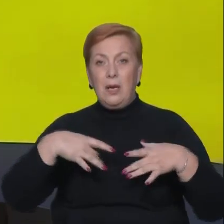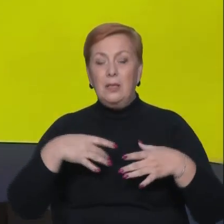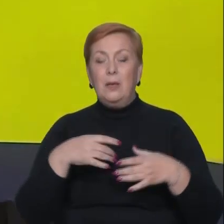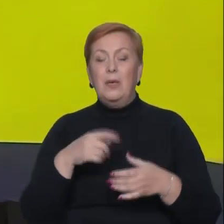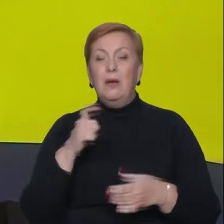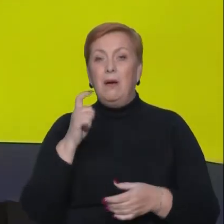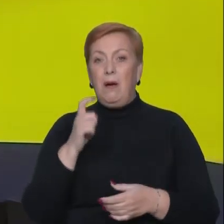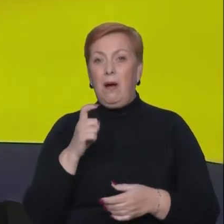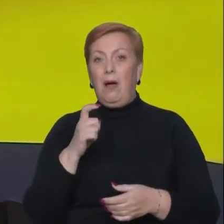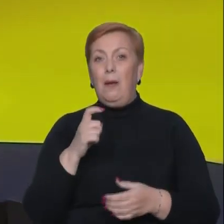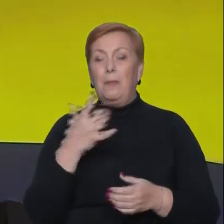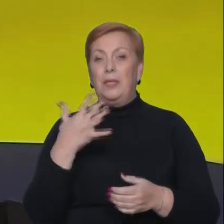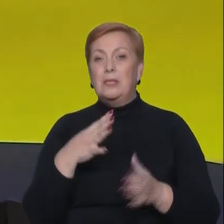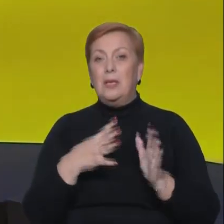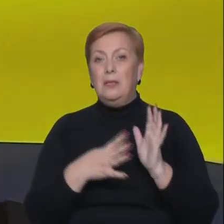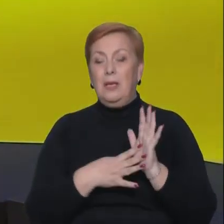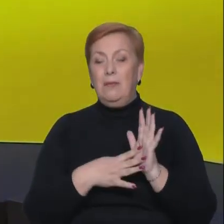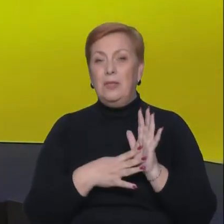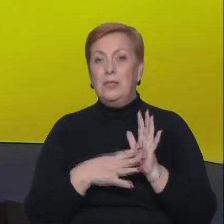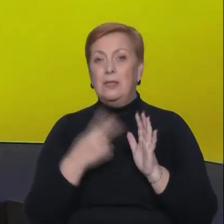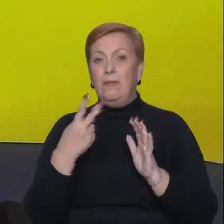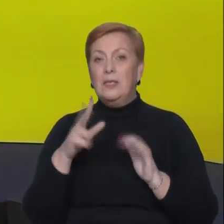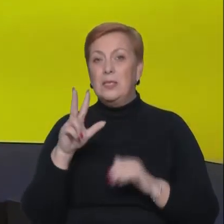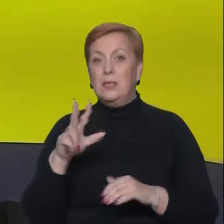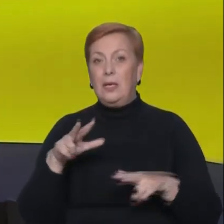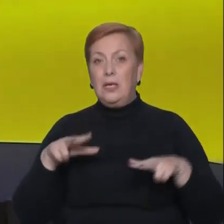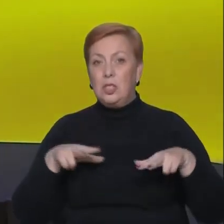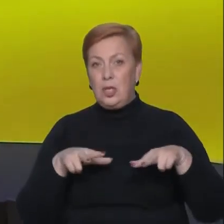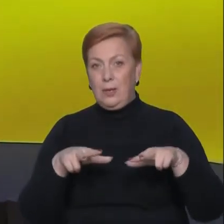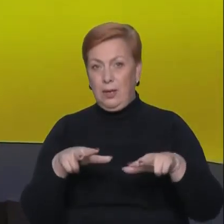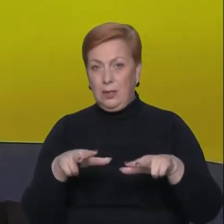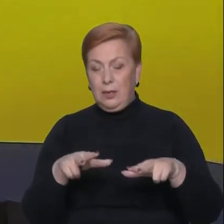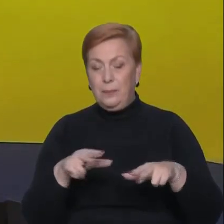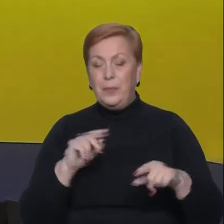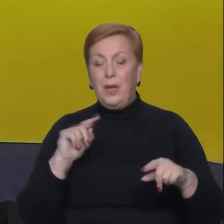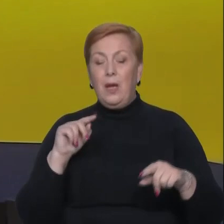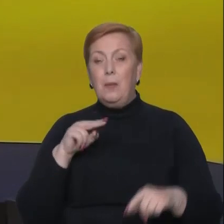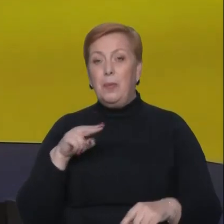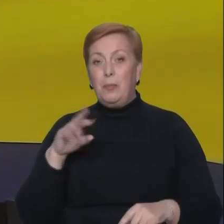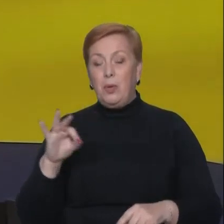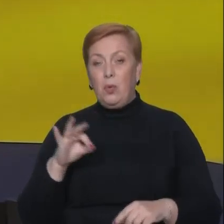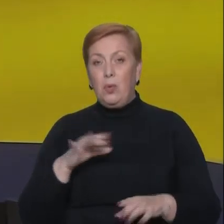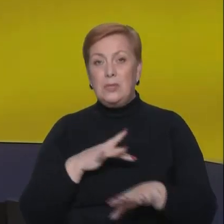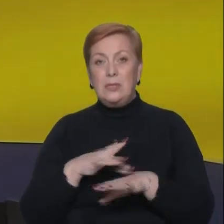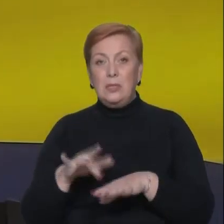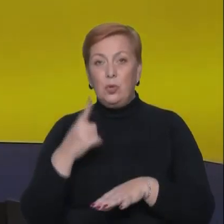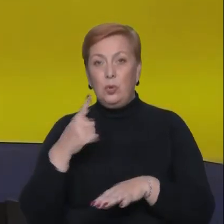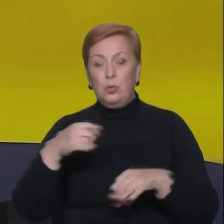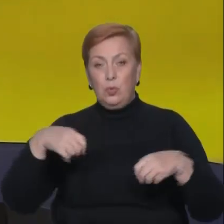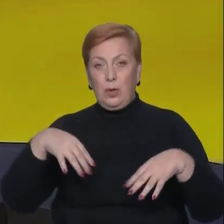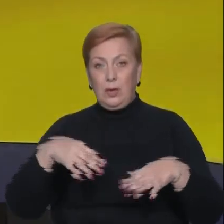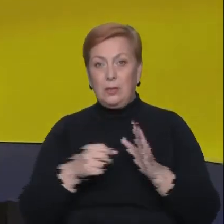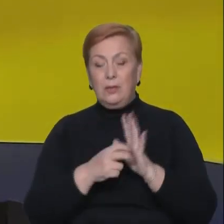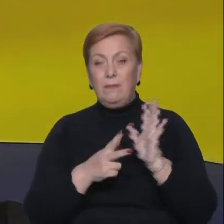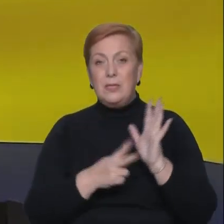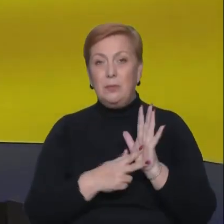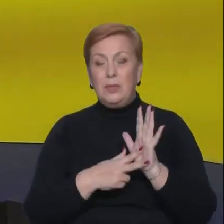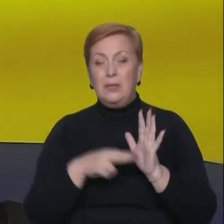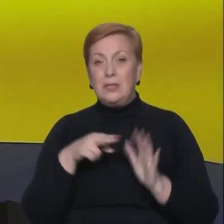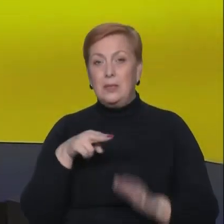та запустили 23 шахеди. Протиповітряна оборона знищила одну ракету та 18